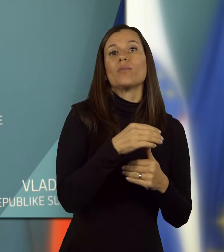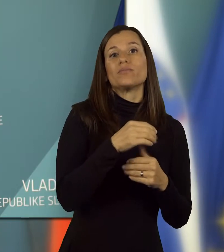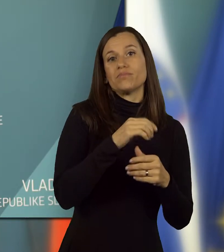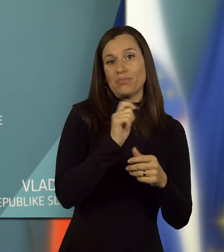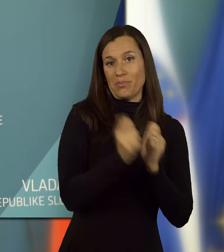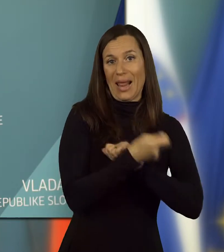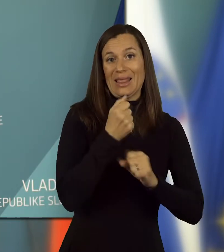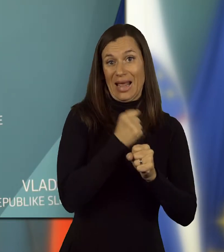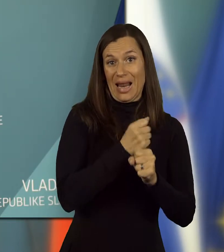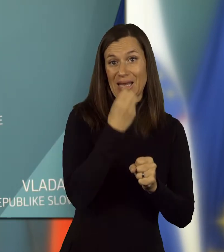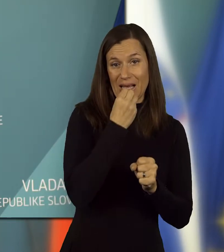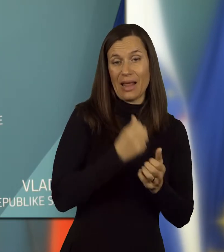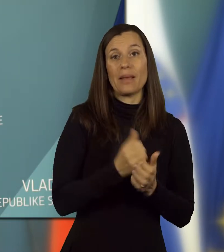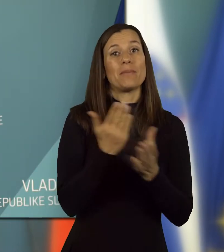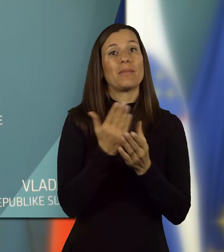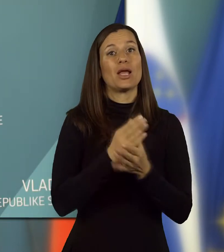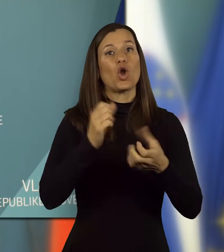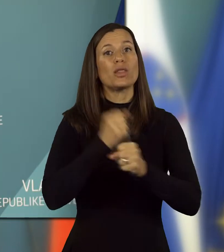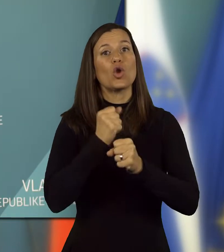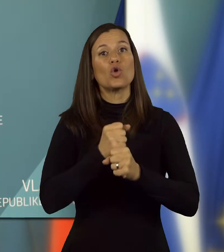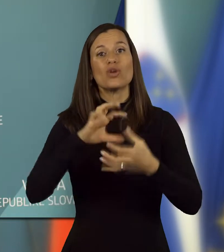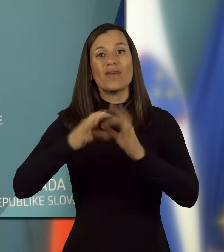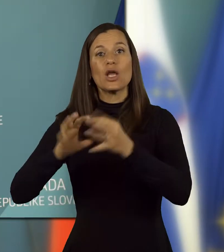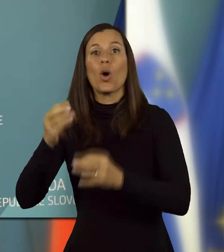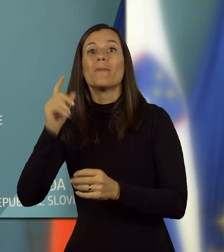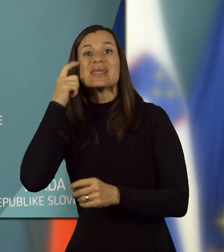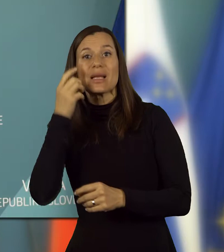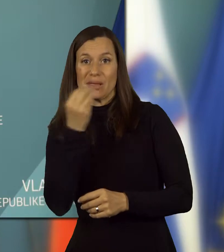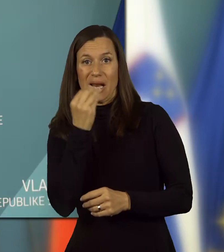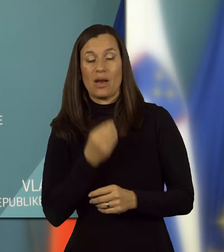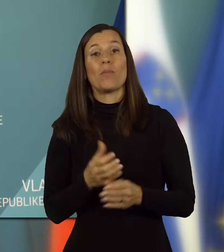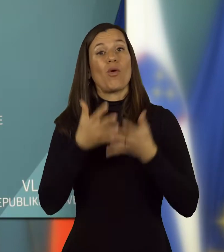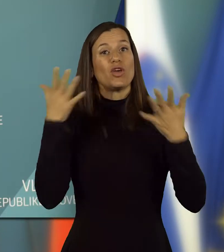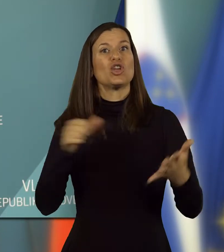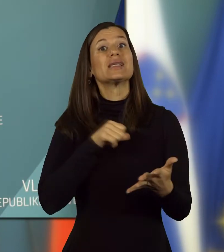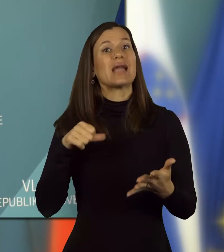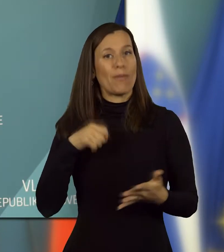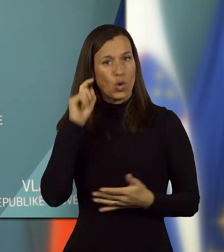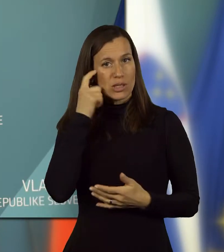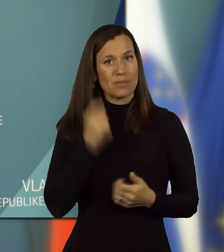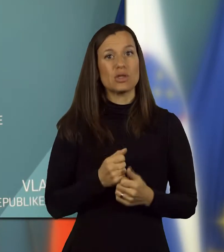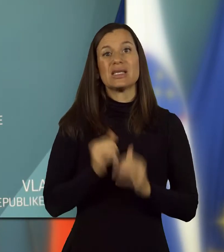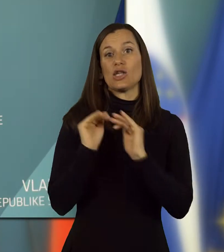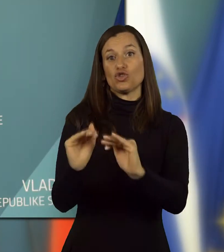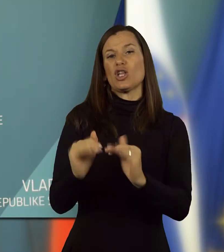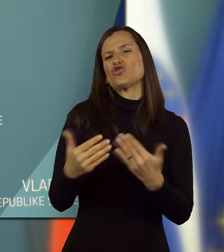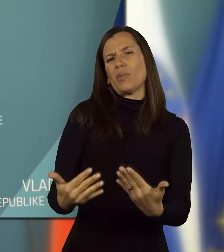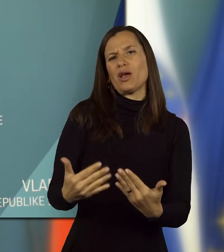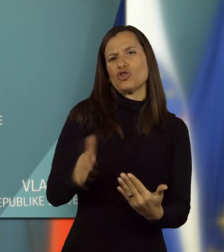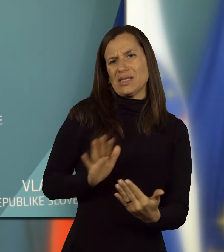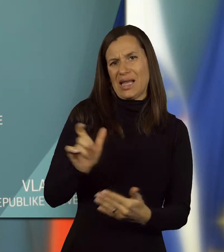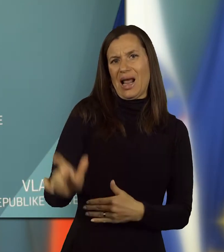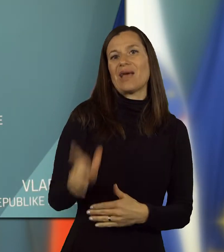predelani hrani, primerno delojočo verigo pre skrbe z hrano, povečanje samouskrbnosti, zaščito šibkejše